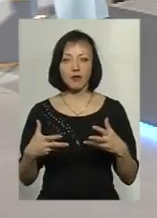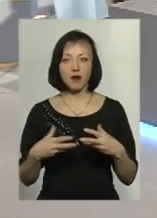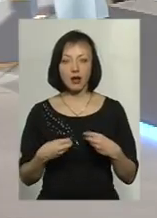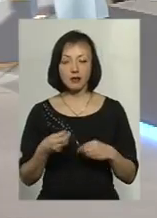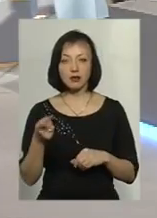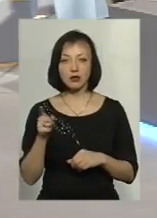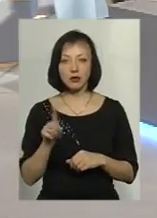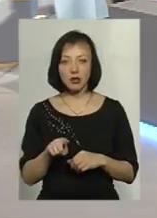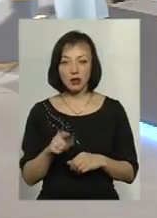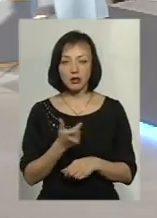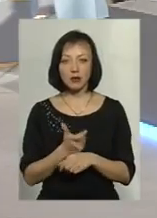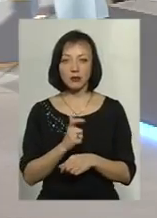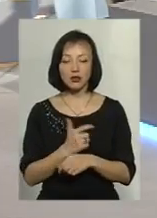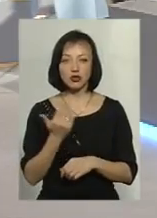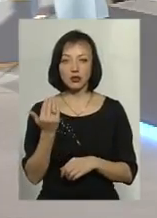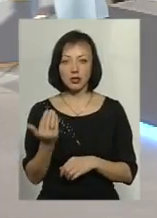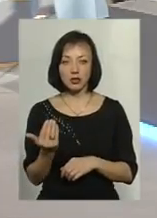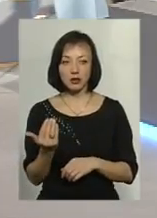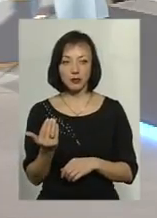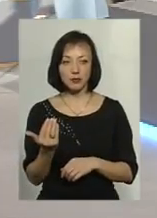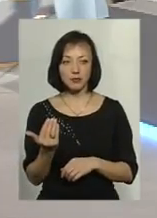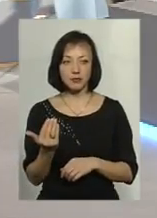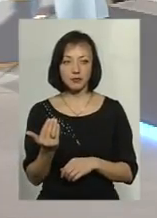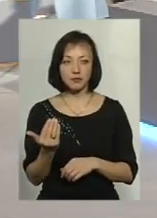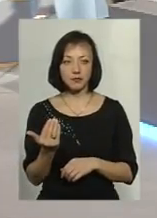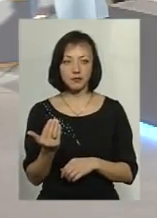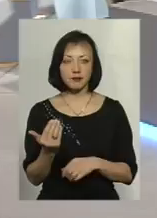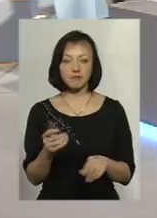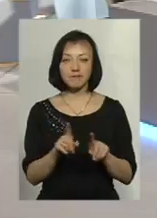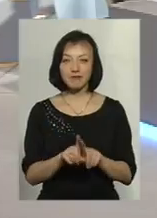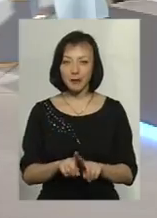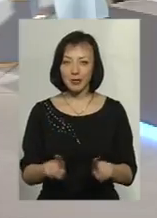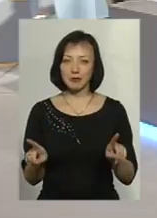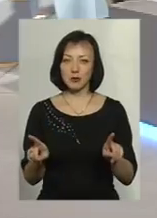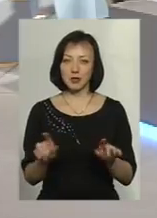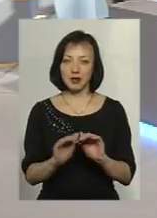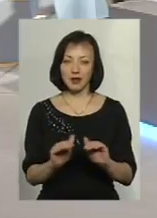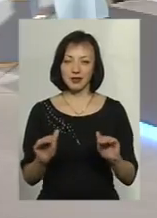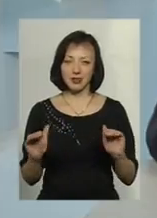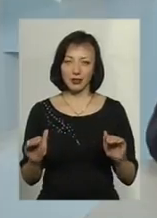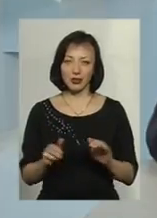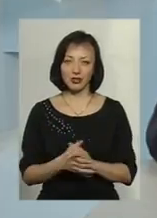Вразило найбільше їхня, ну, безпосередність, можна сказати, да.